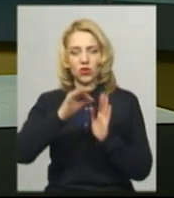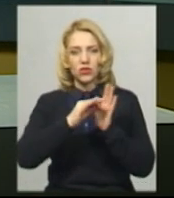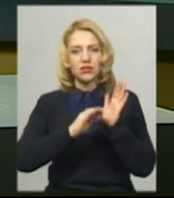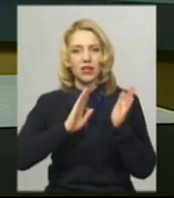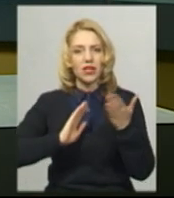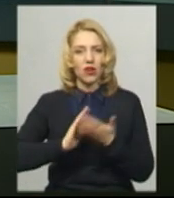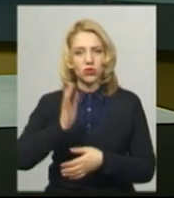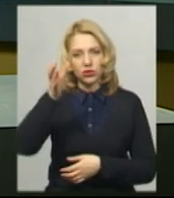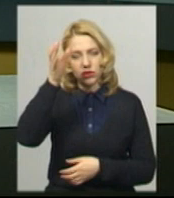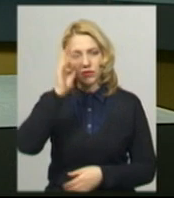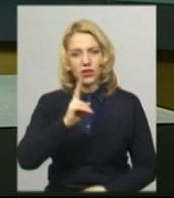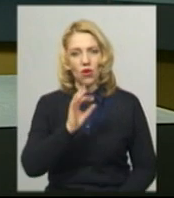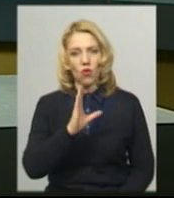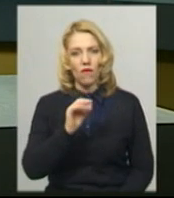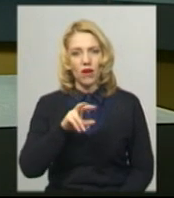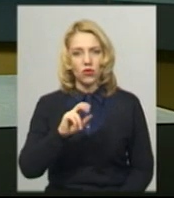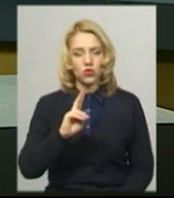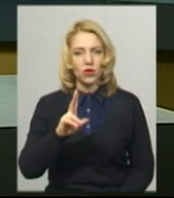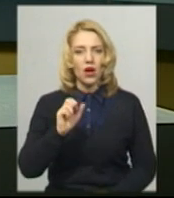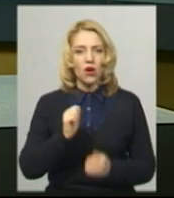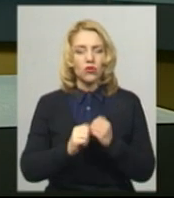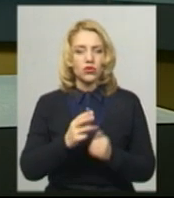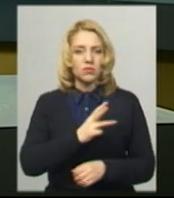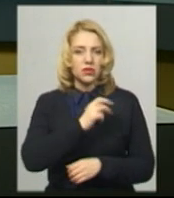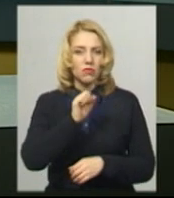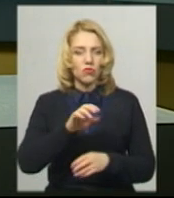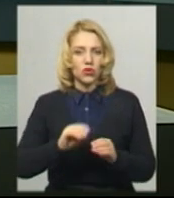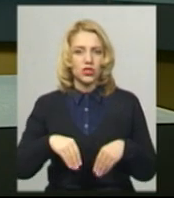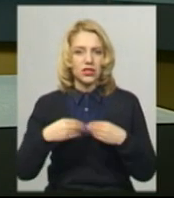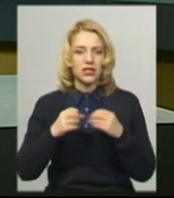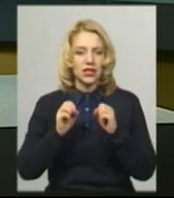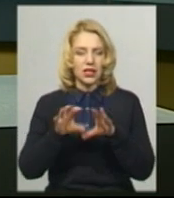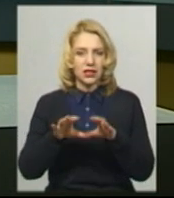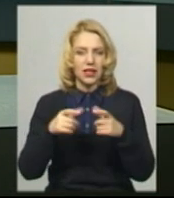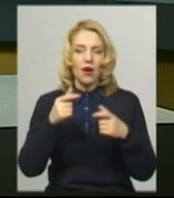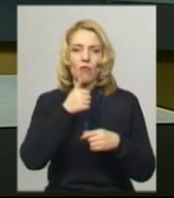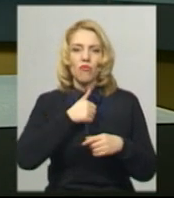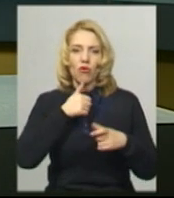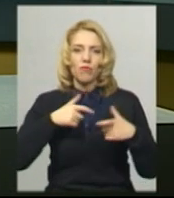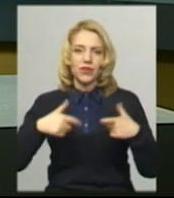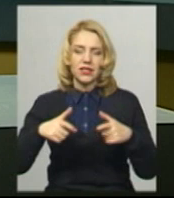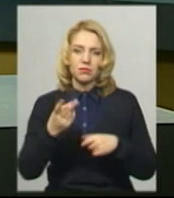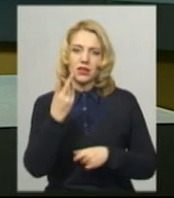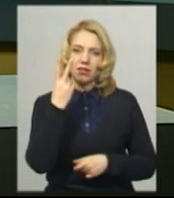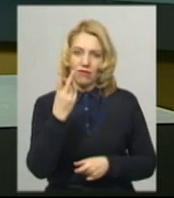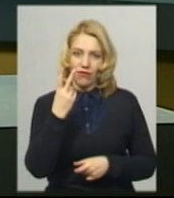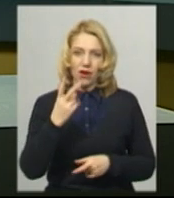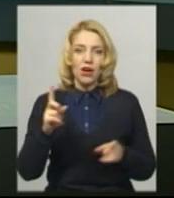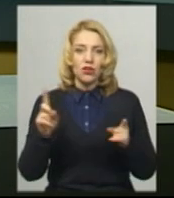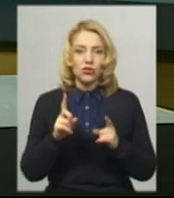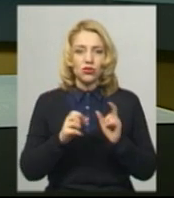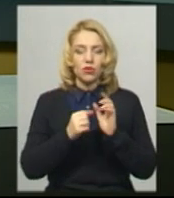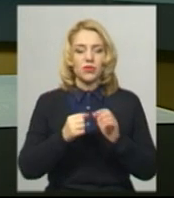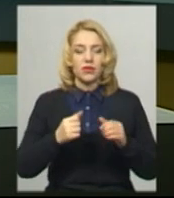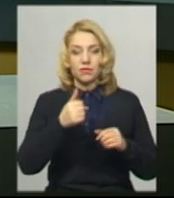освіти Ірина Ковальчук. За її словами, кожен бажаючий може скласти тільки два пробні іспити. Аби зареєструватися, потрібно заповнити